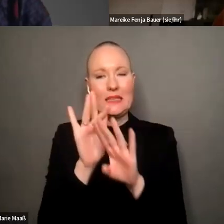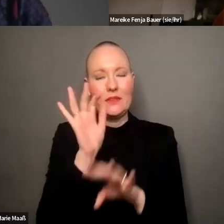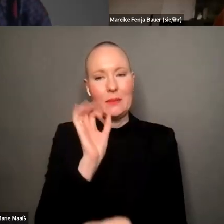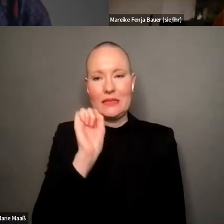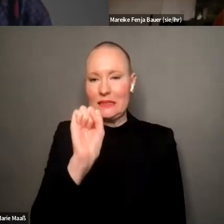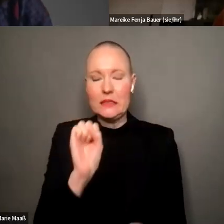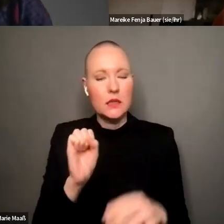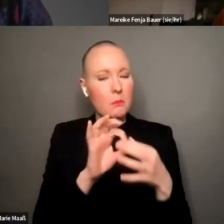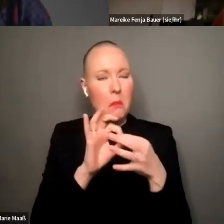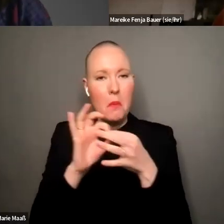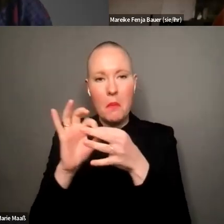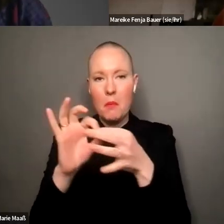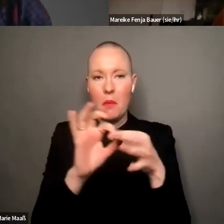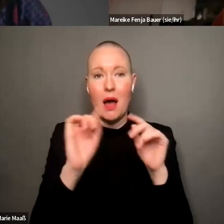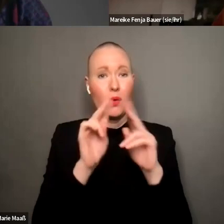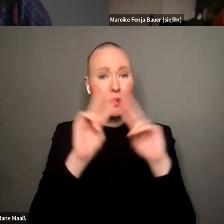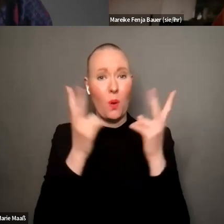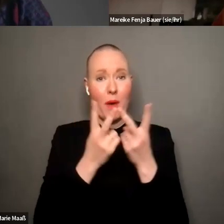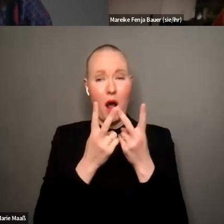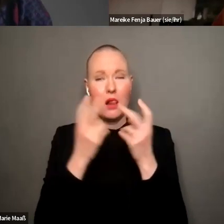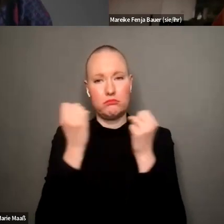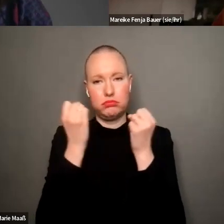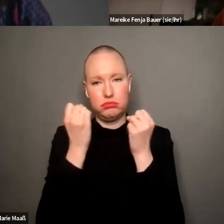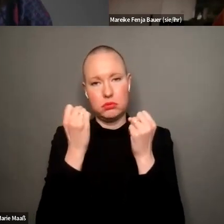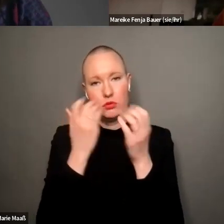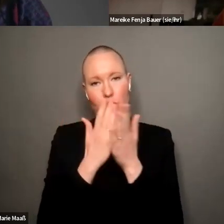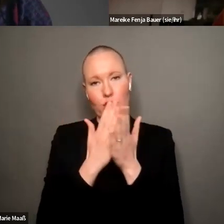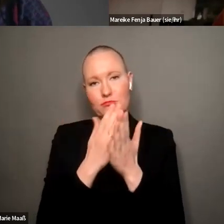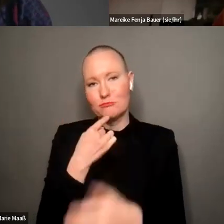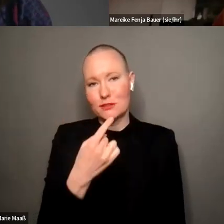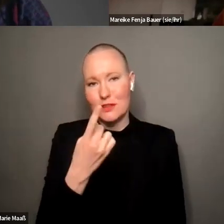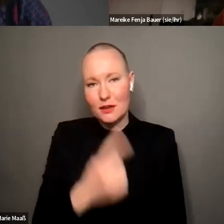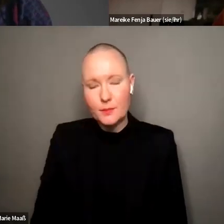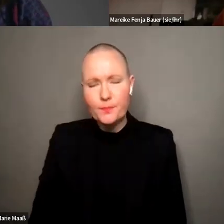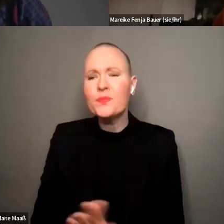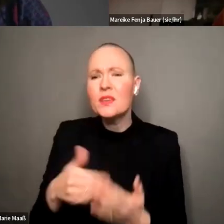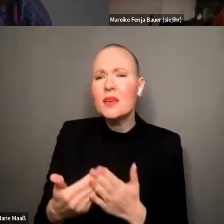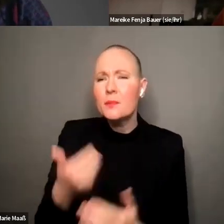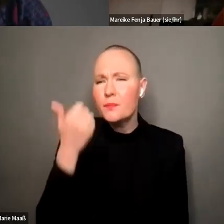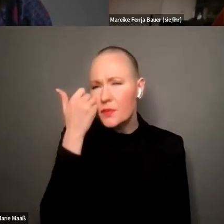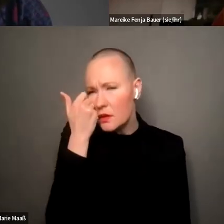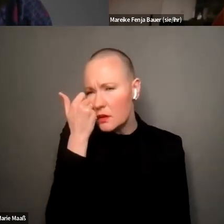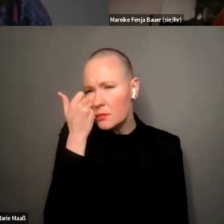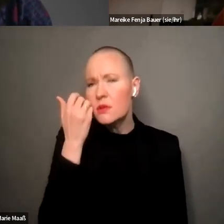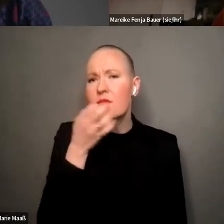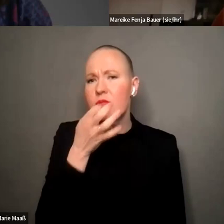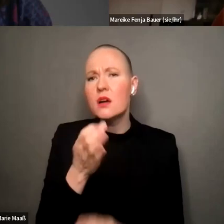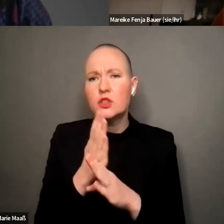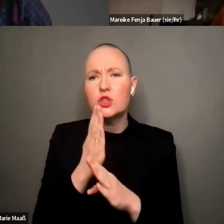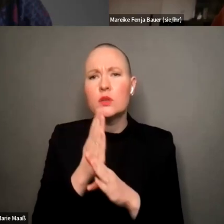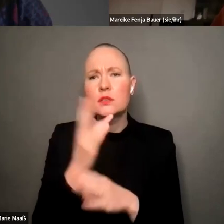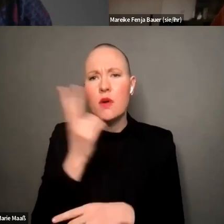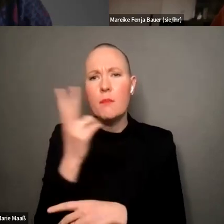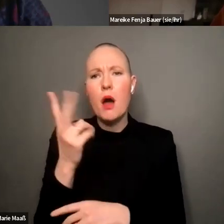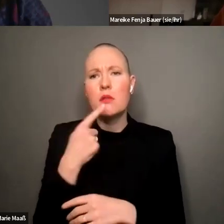global wie du auch gesagt hast hier gibt es eine frage die auch schon zweimal geupfurt wurde